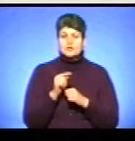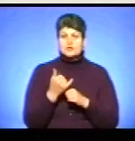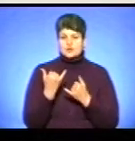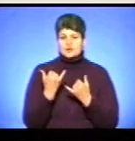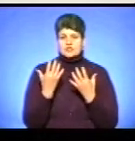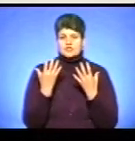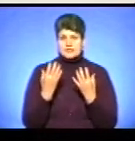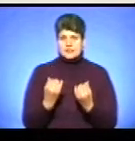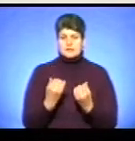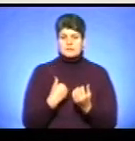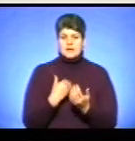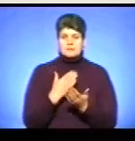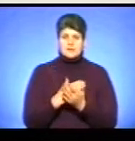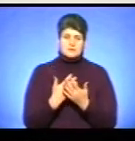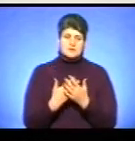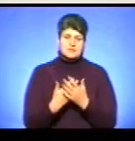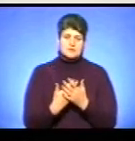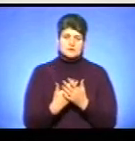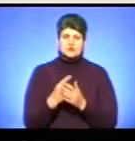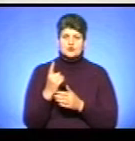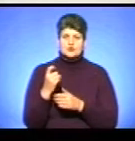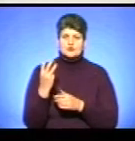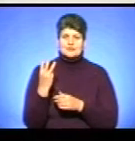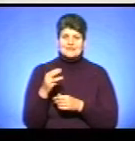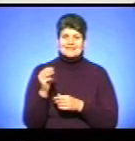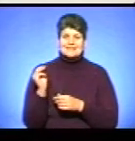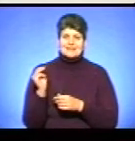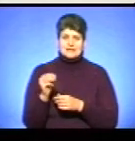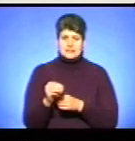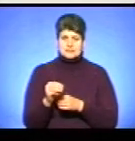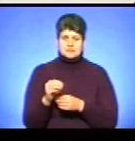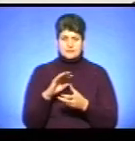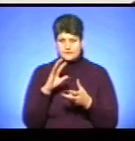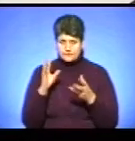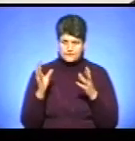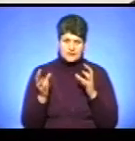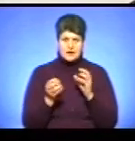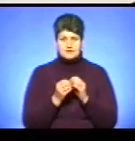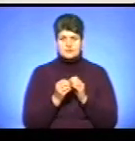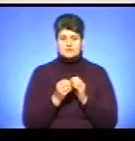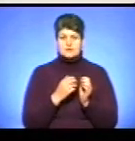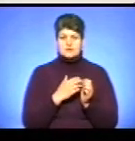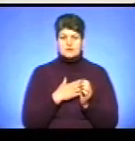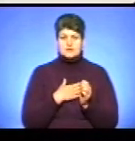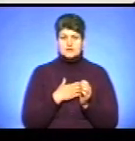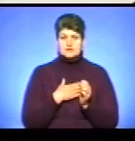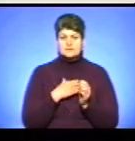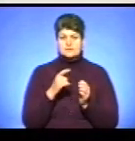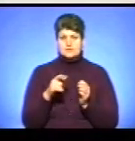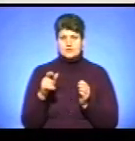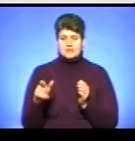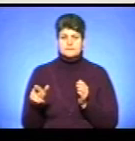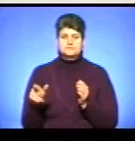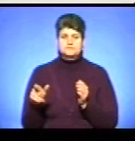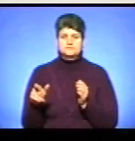сьогоднішній день, маємо десь в межах 130 тисяч вже разом всіх взятих, наших мешканців, наших